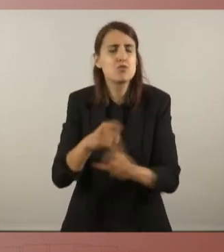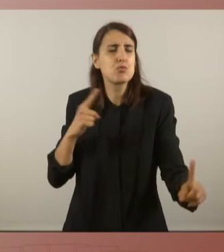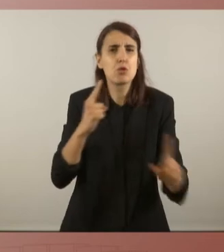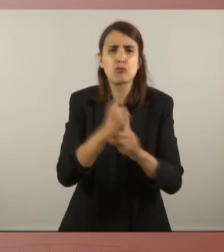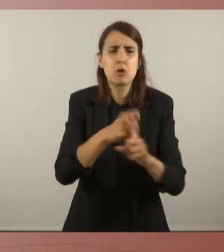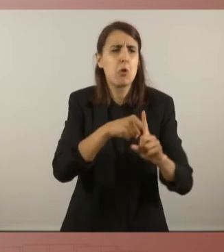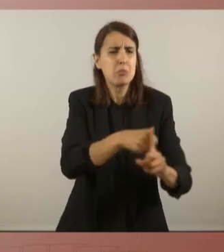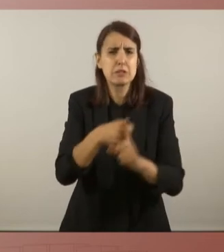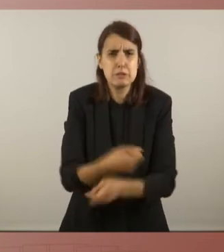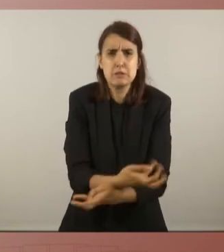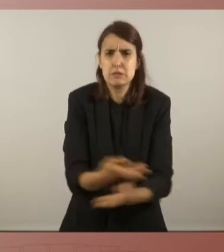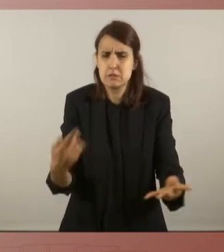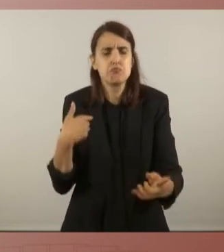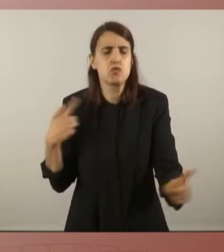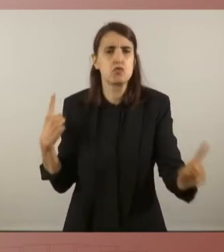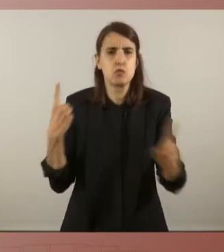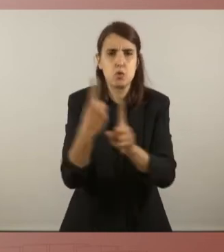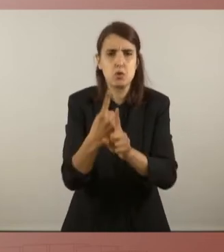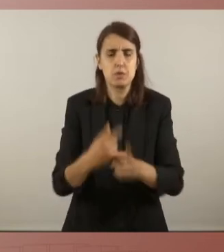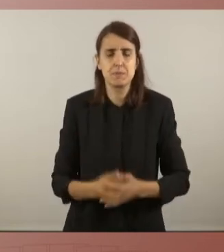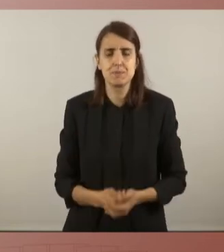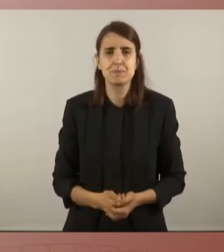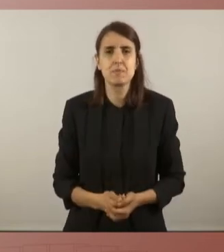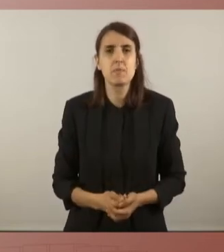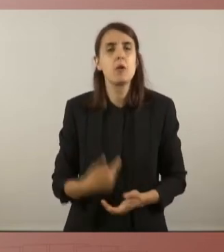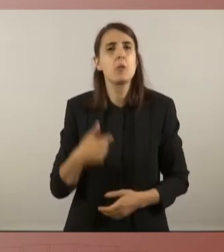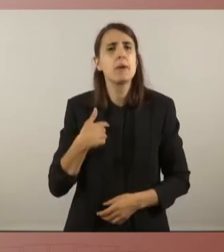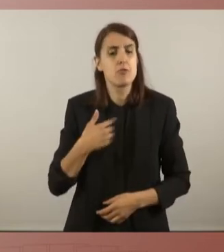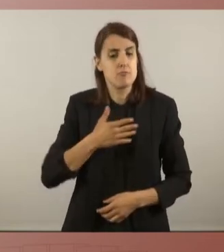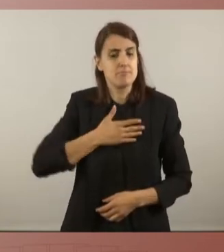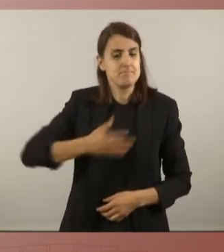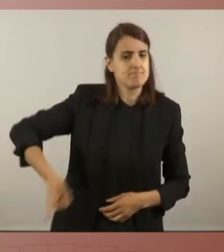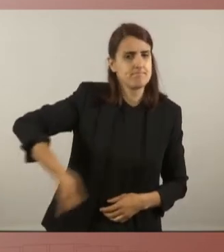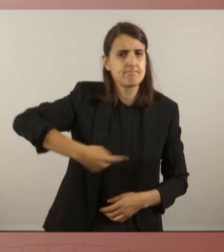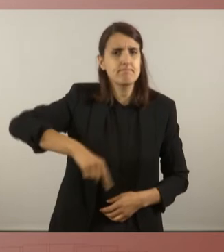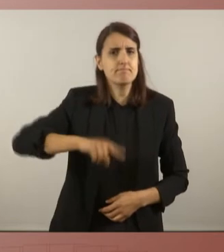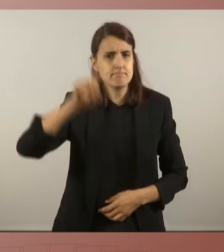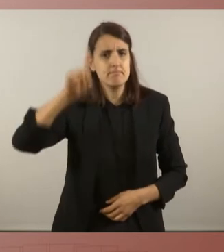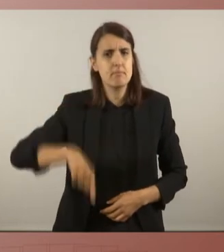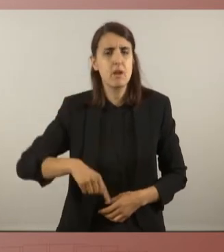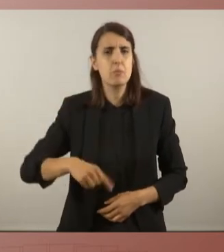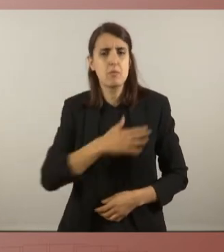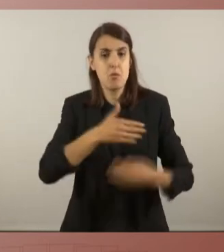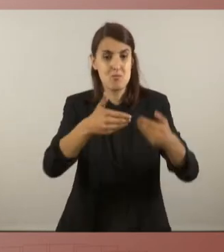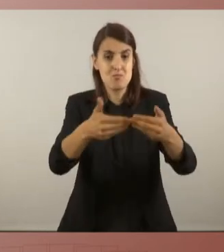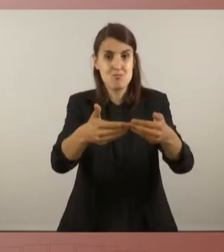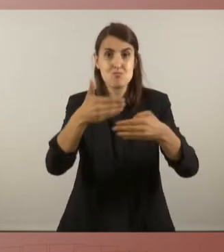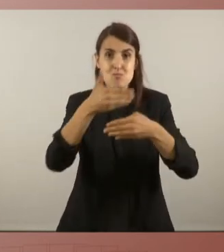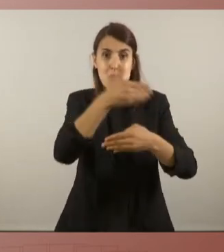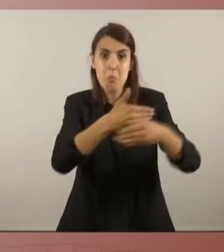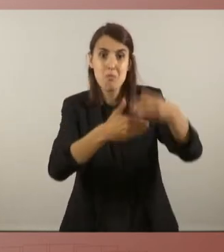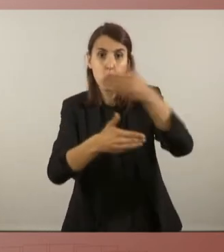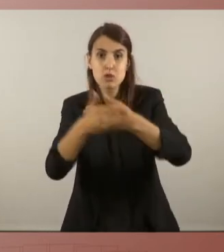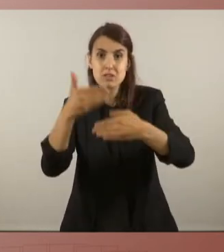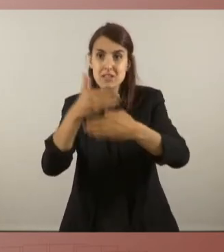opressions. Però també hem vingut a enderrocar els murs que ens impedeixen assolir aquests